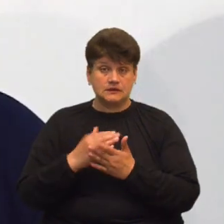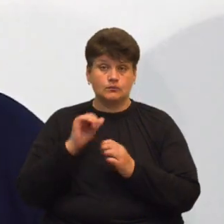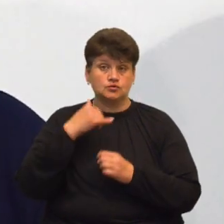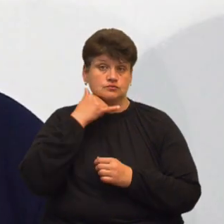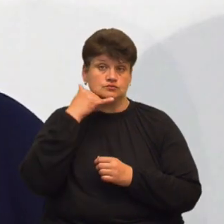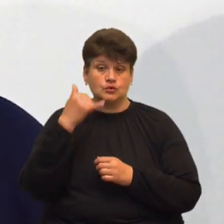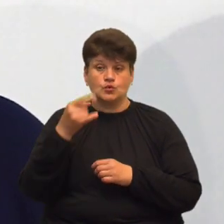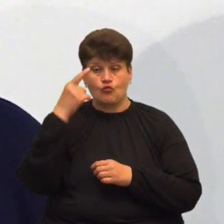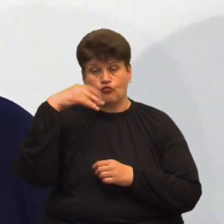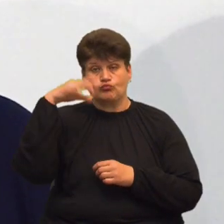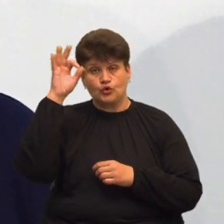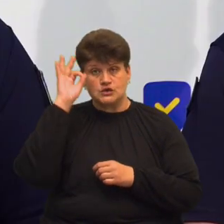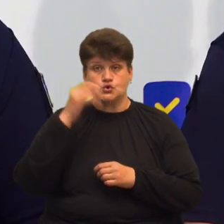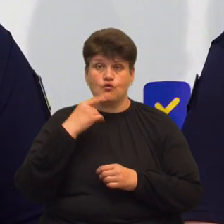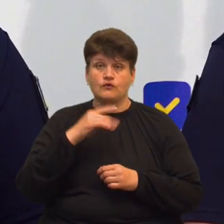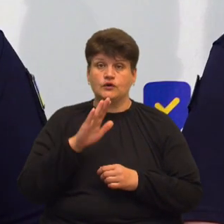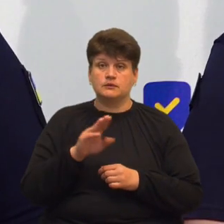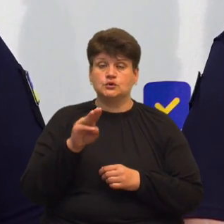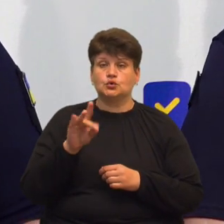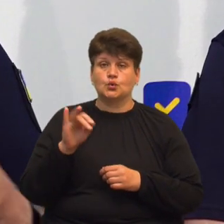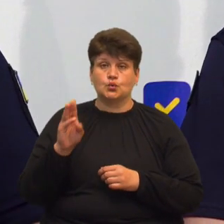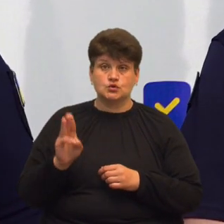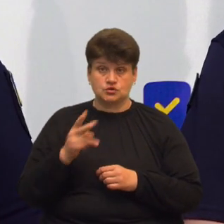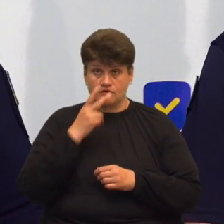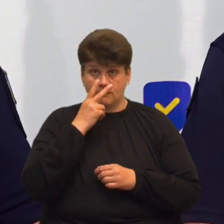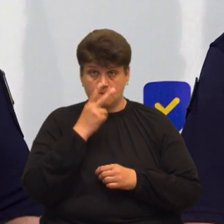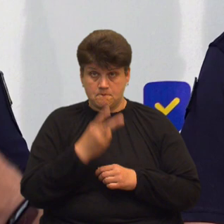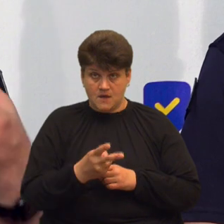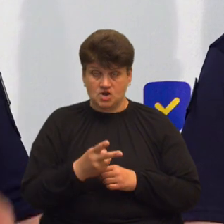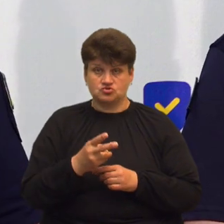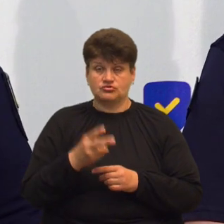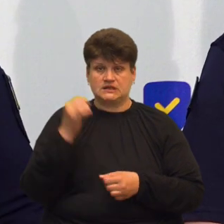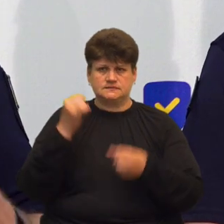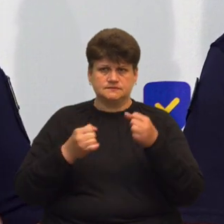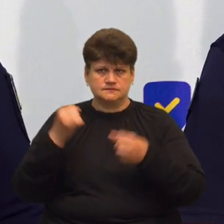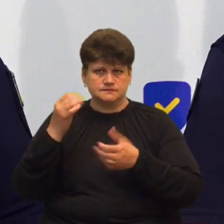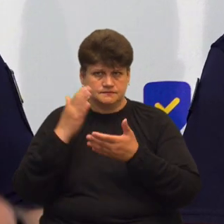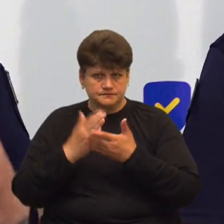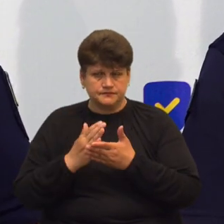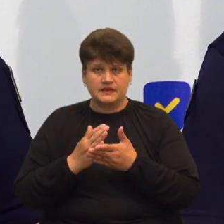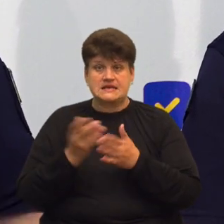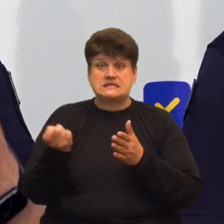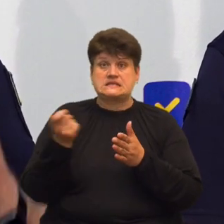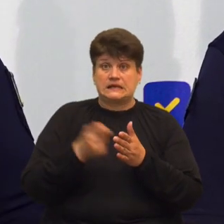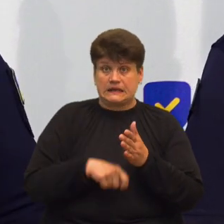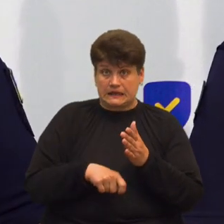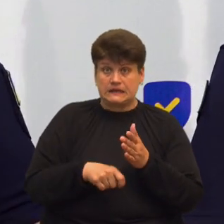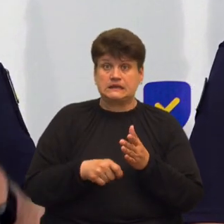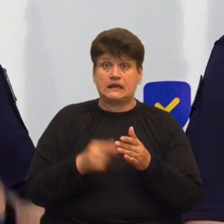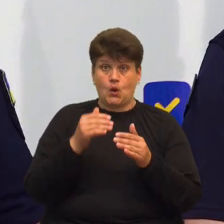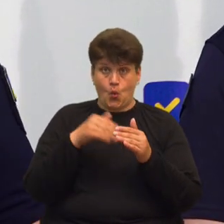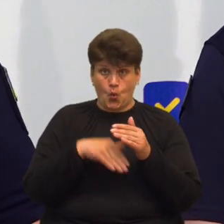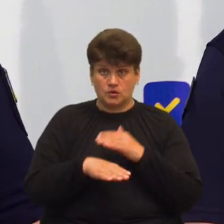це в поліцію, каже Володимир Труш. Якщо ви бачите, що під час ракетної небезпеки закрите укриття, будь ласка, не